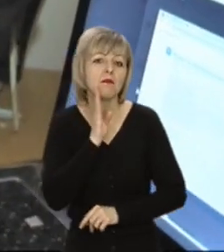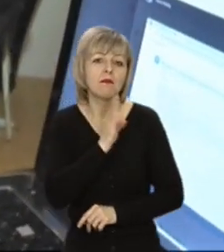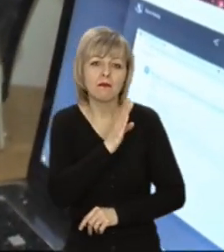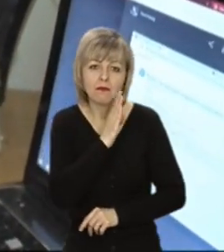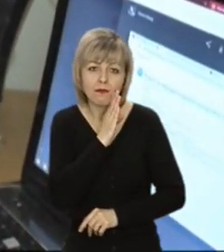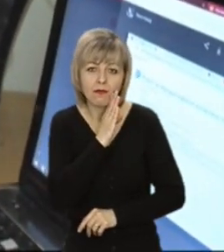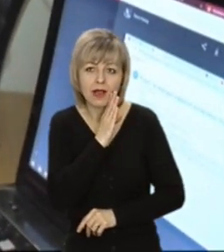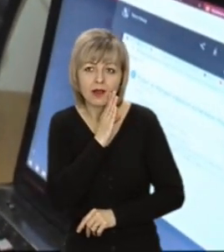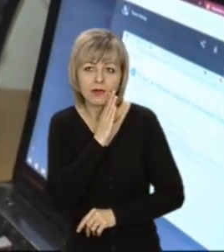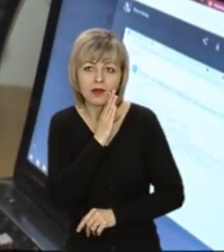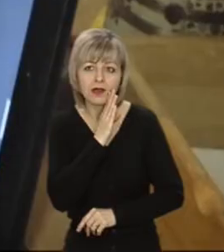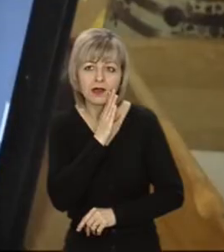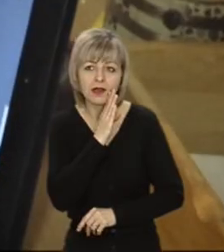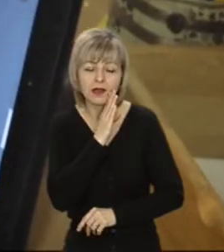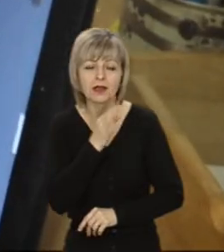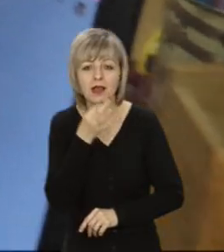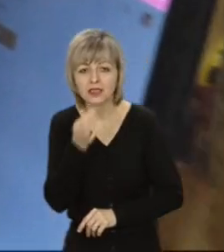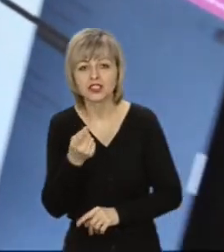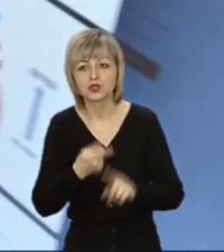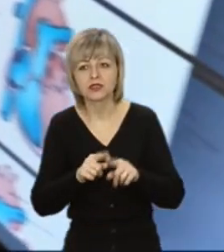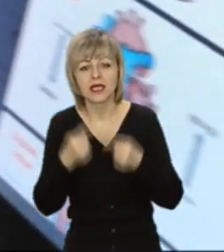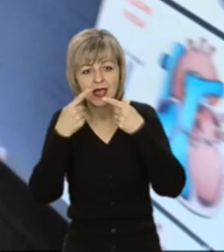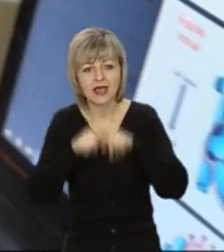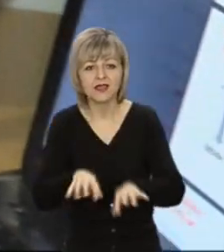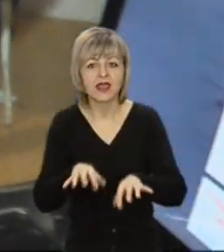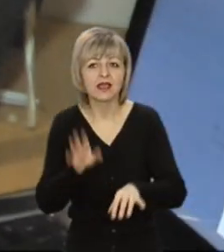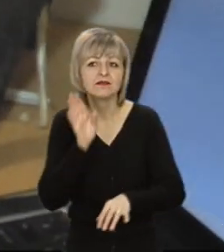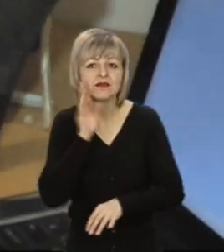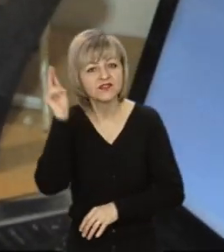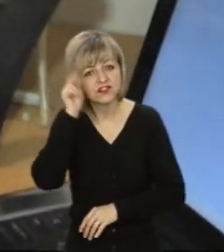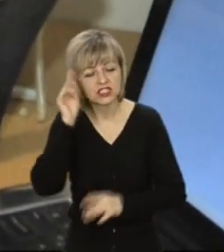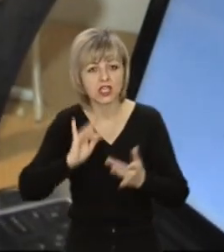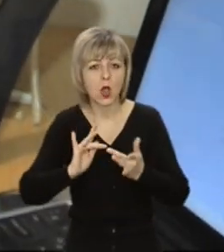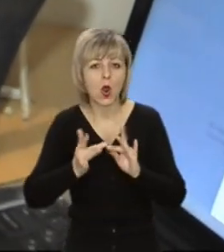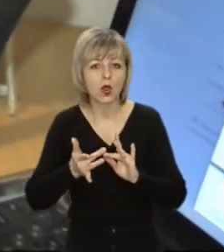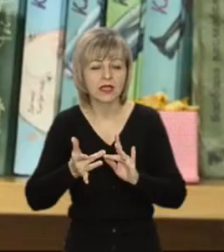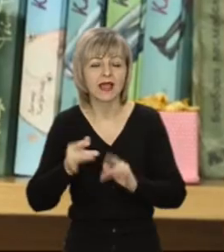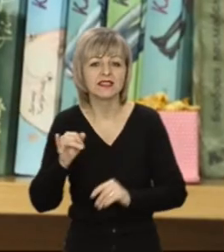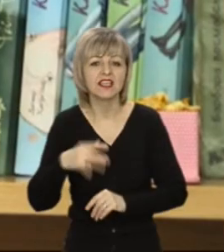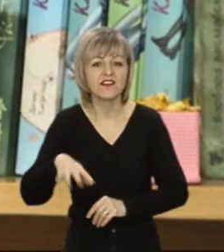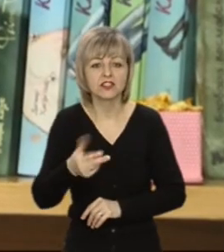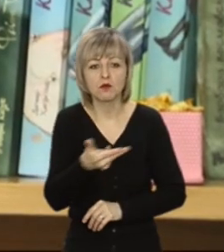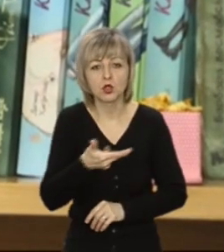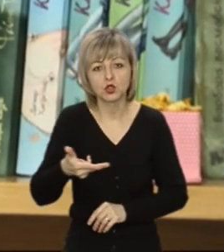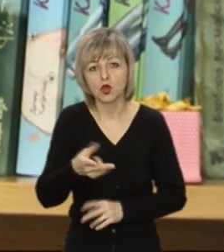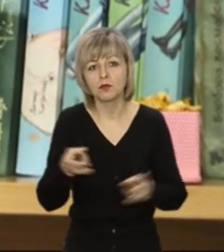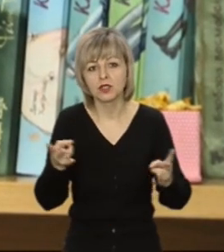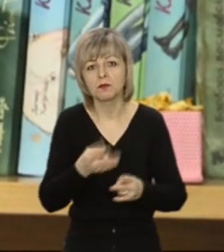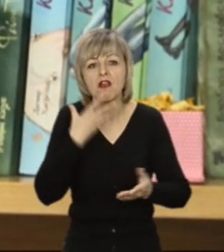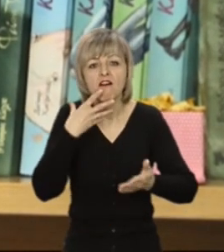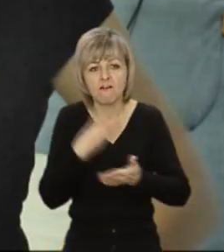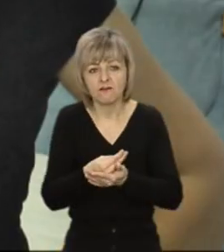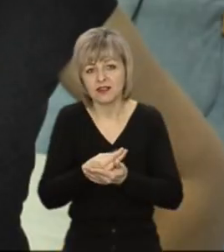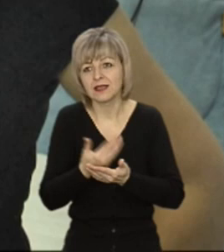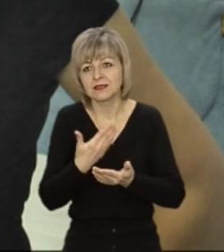Ольга Наход для їхньої сім'ї називає техніку. Адже вона також навчається онлайн. Відповідно, усім трьом необхідний власний